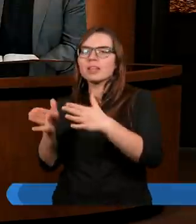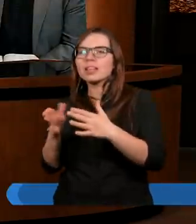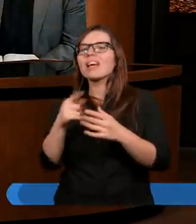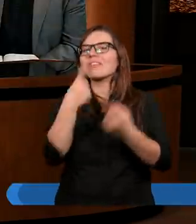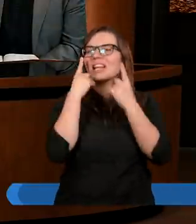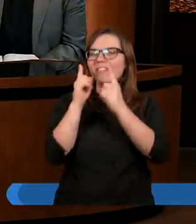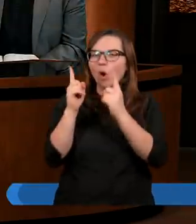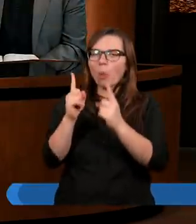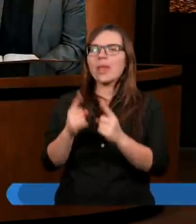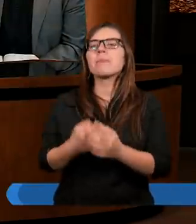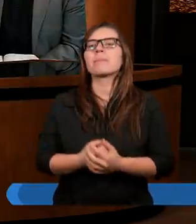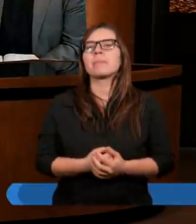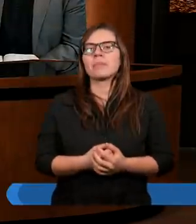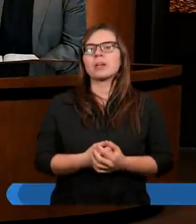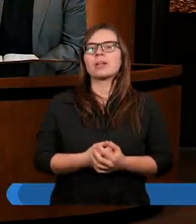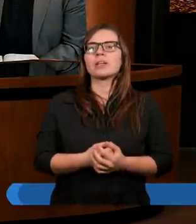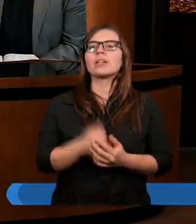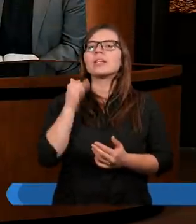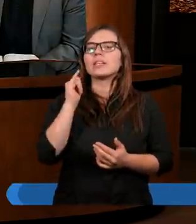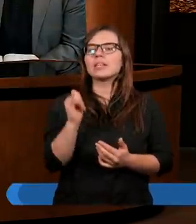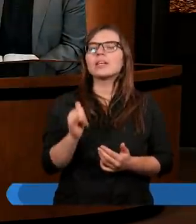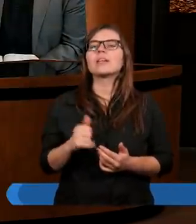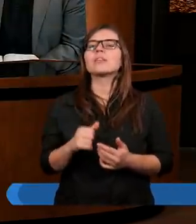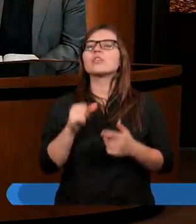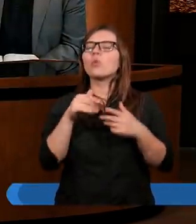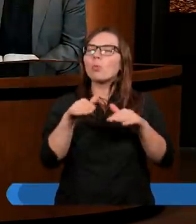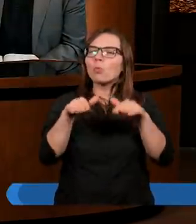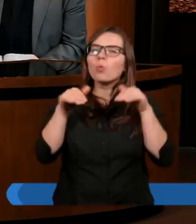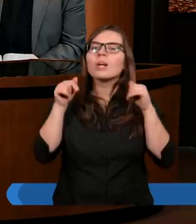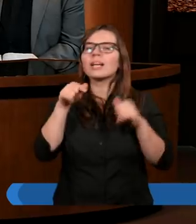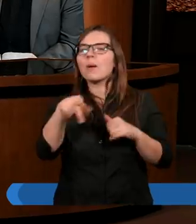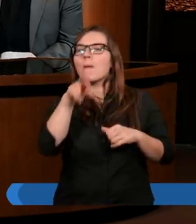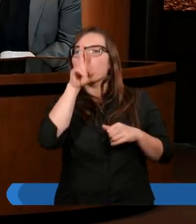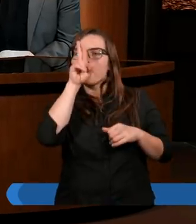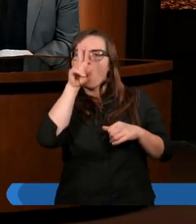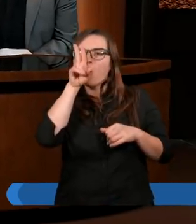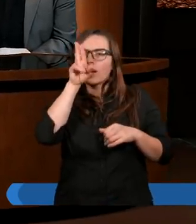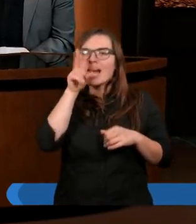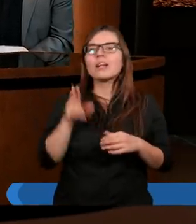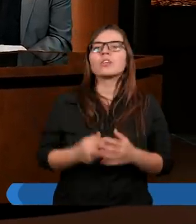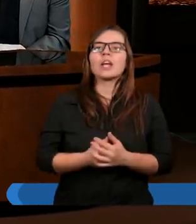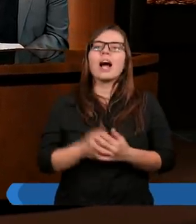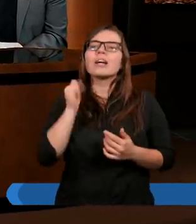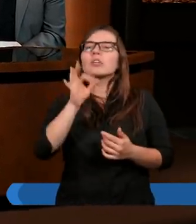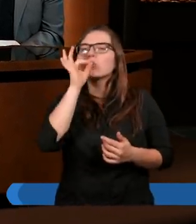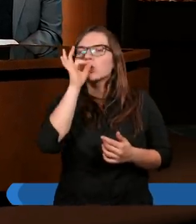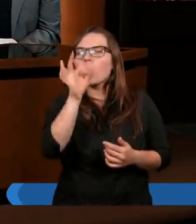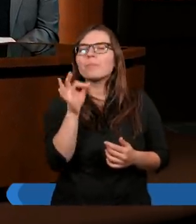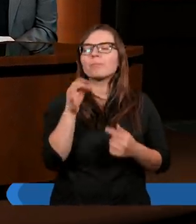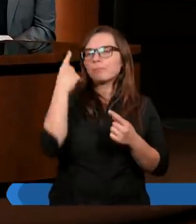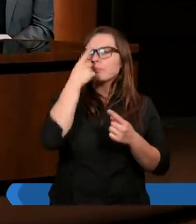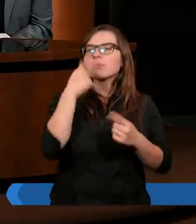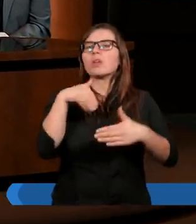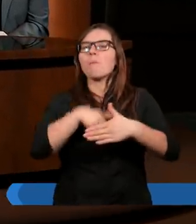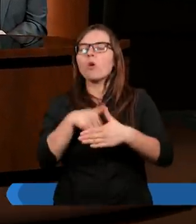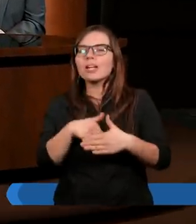zwrotem, by nie spłycać tego pojęcia i dobrze rozumieć apostoła